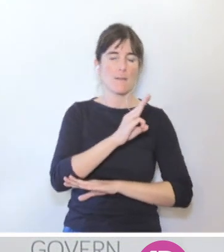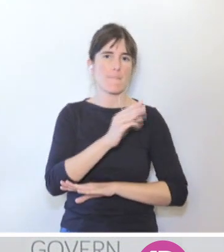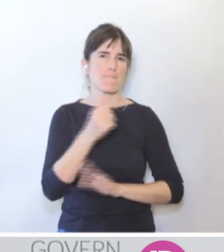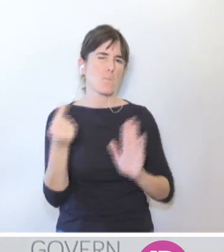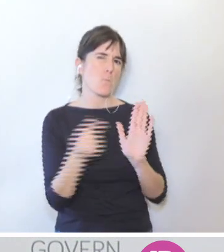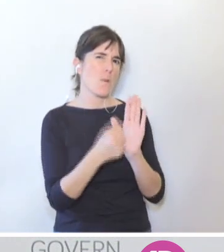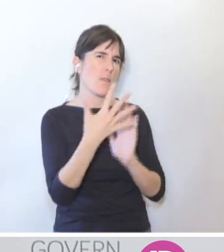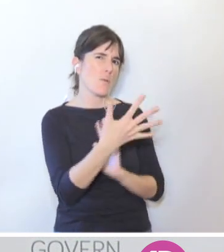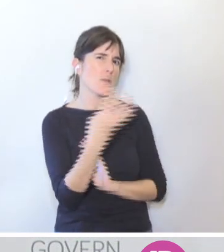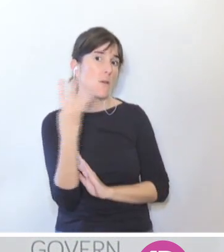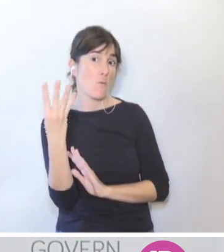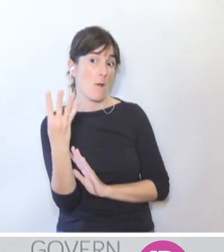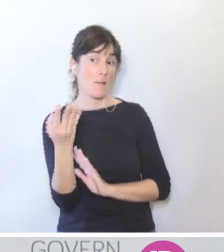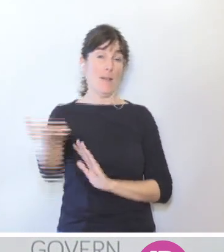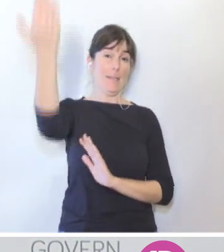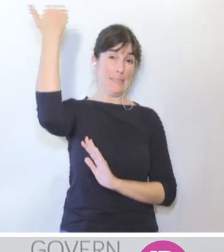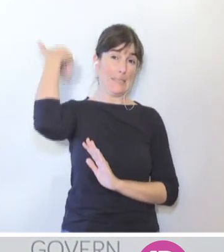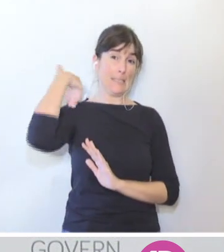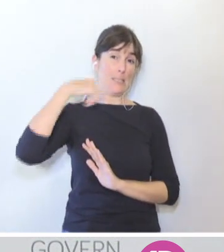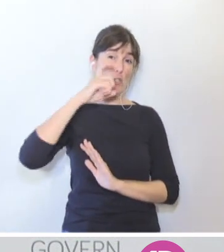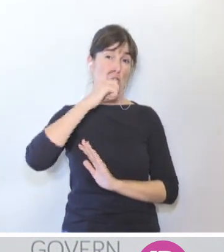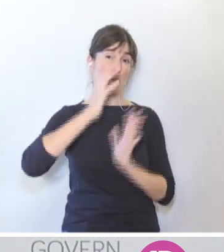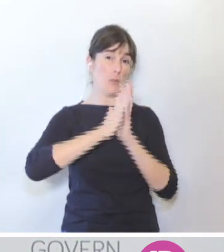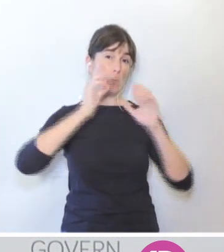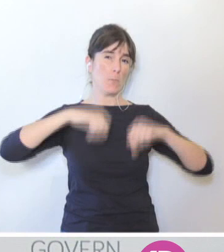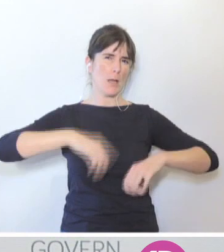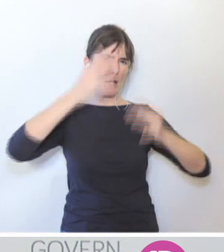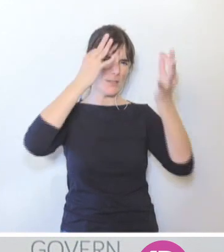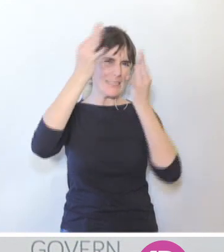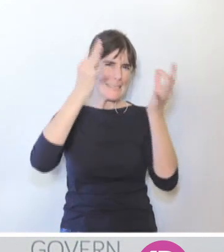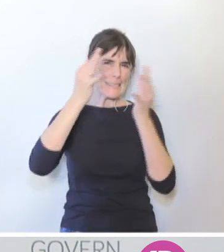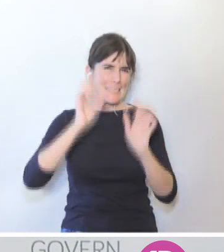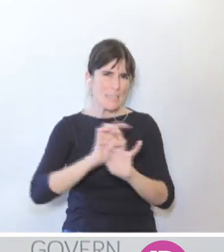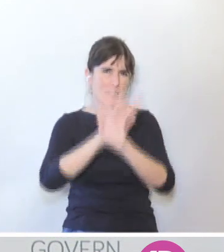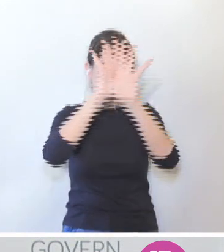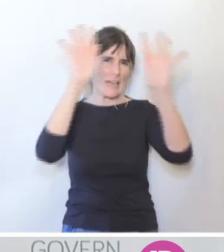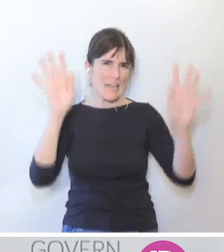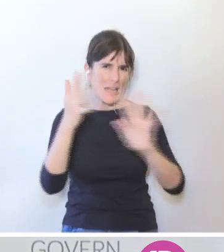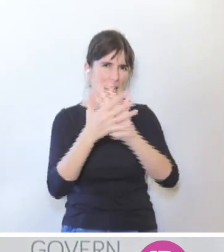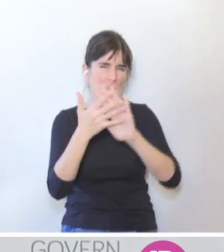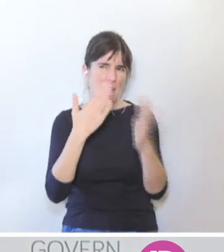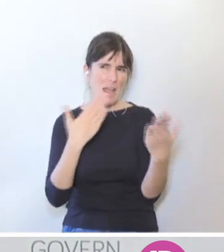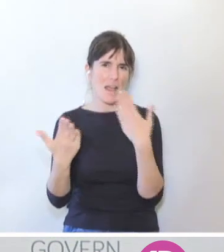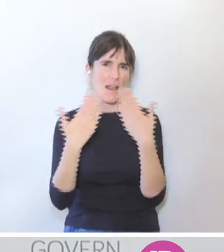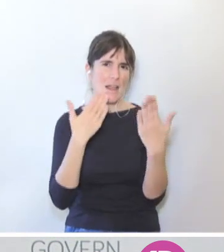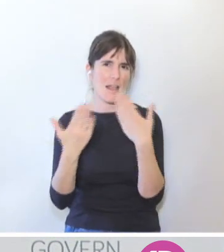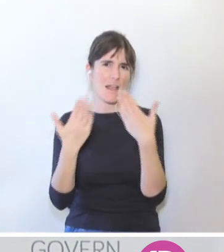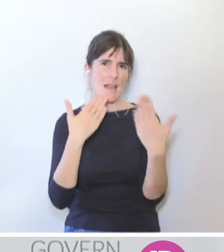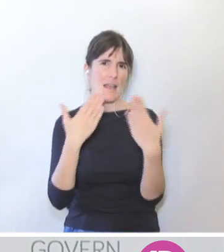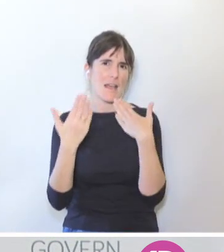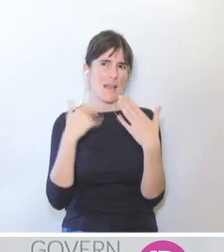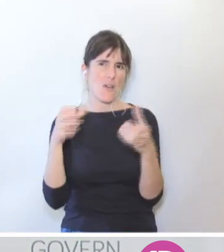d'espacte en què vàrem arribar en el mes de juny en l'ogrup parlamentari de Vox. En conseqüència, el que hem fet és